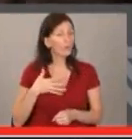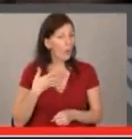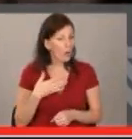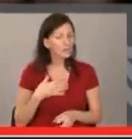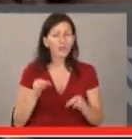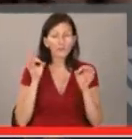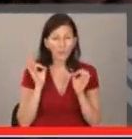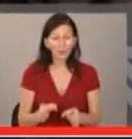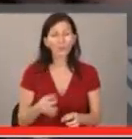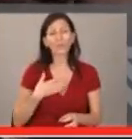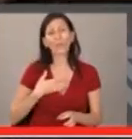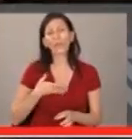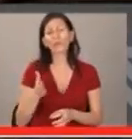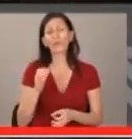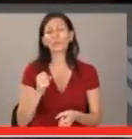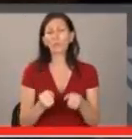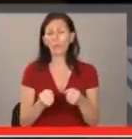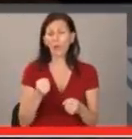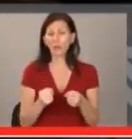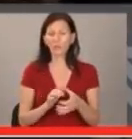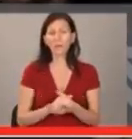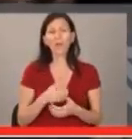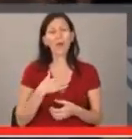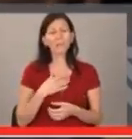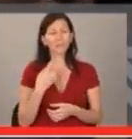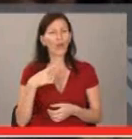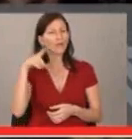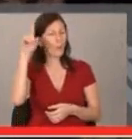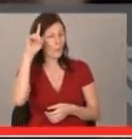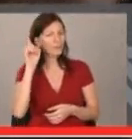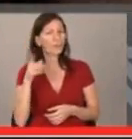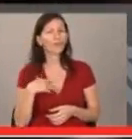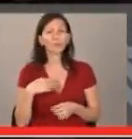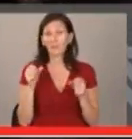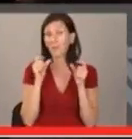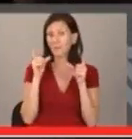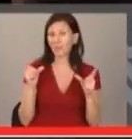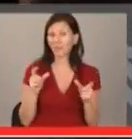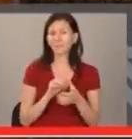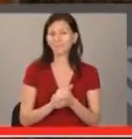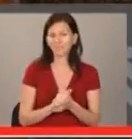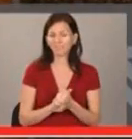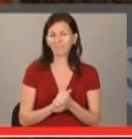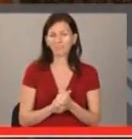своето и исках задължително да отида с колата. Имаше едно момиче, което трябва да впечатля.